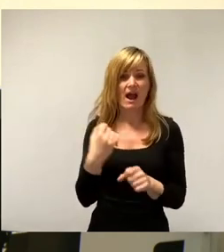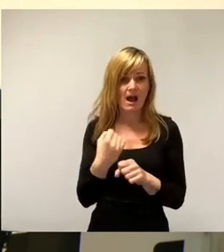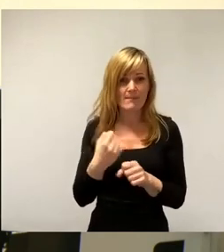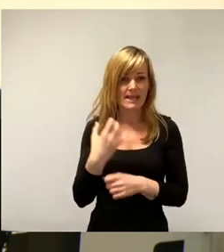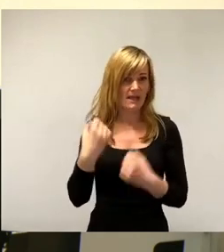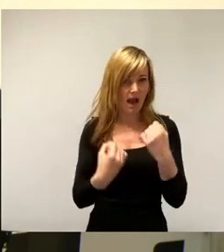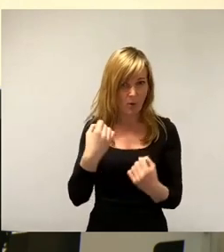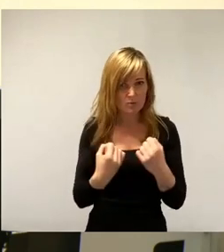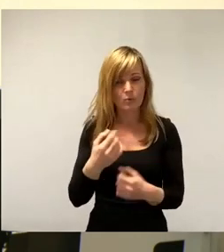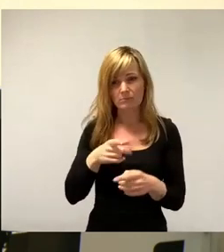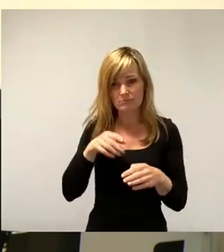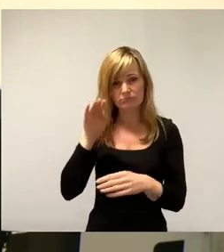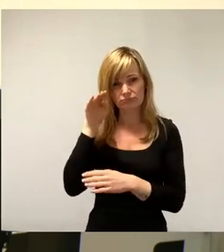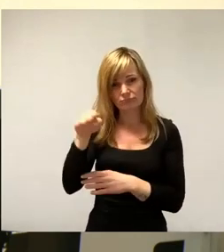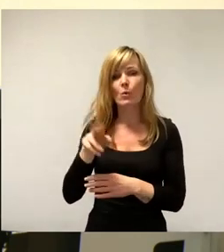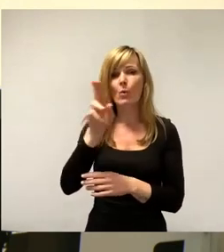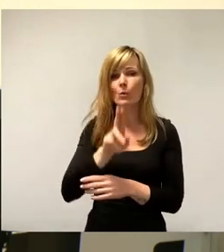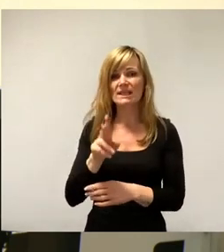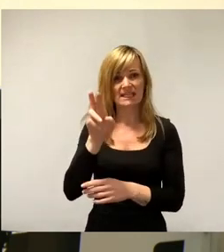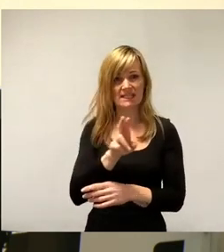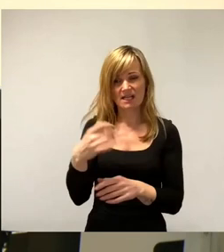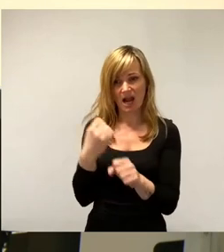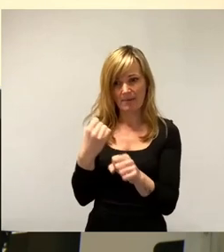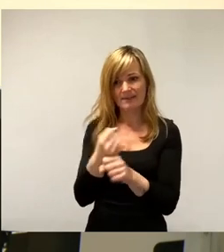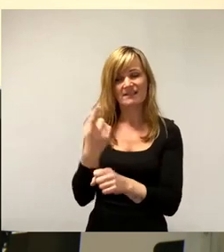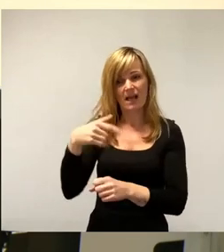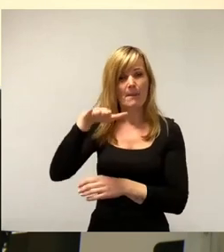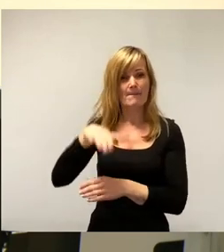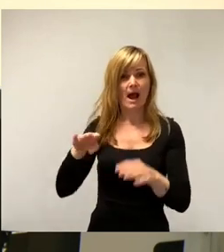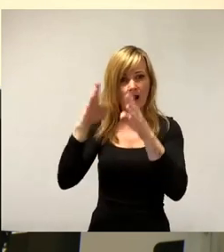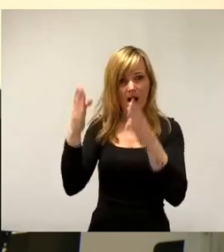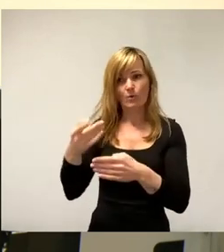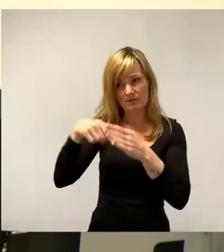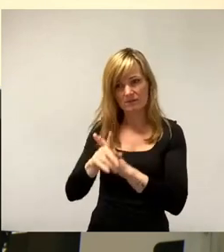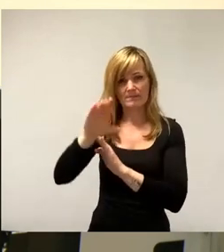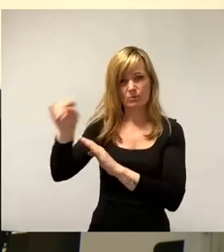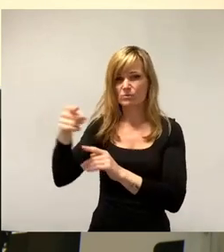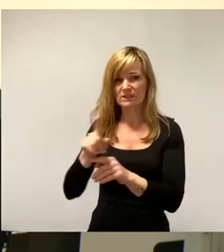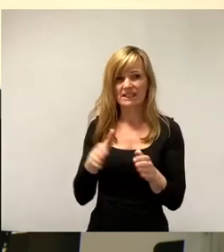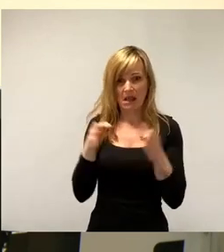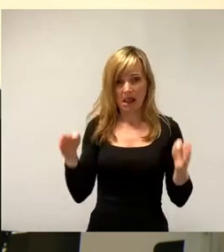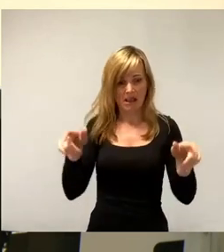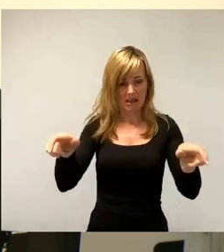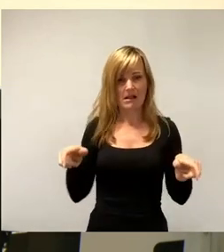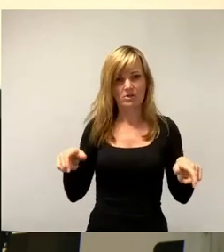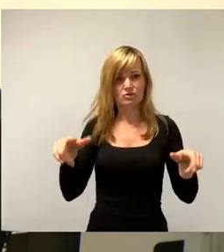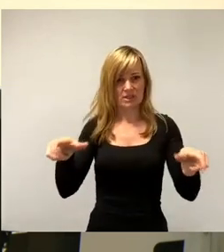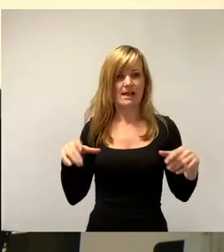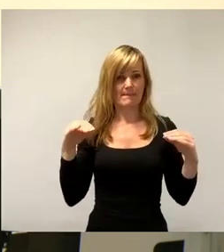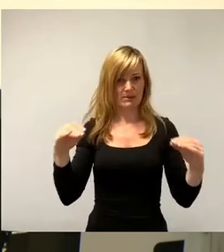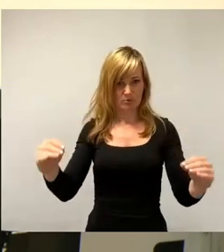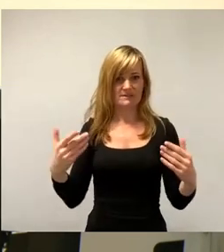Uniklinikum fahren, auch wirklich das Parkhaus nutzen und nämlich nicht die Anwohnerstraßen vollparken. Und da können wir zwei Fliegen beschlagen.